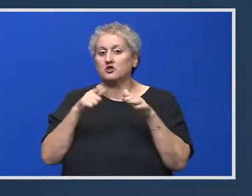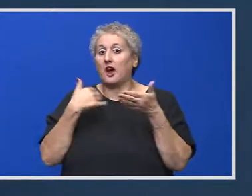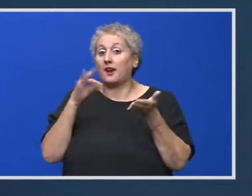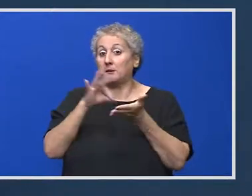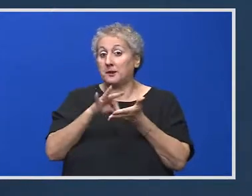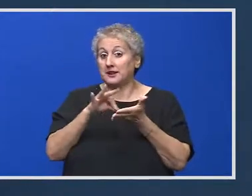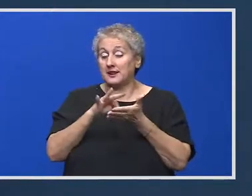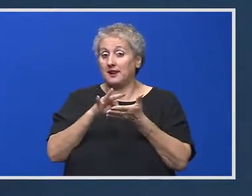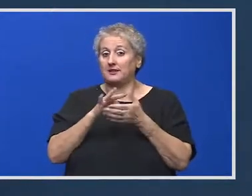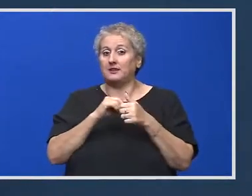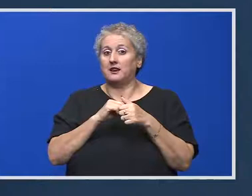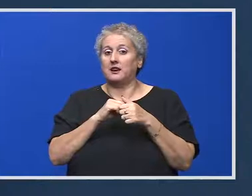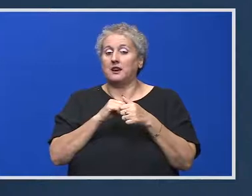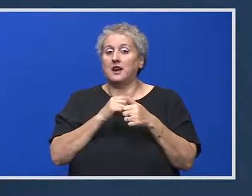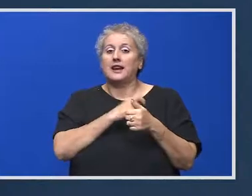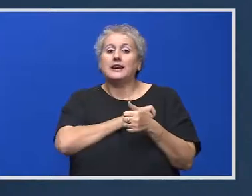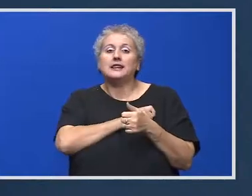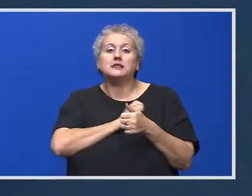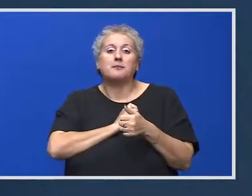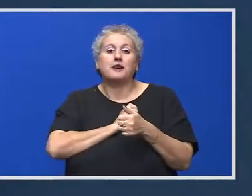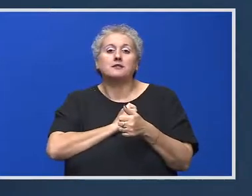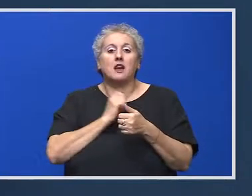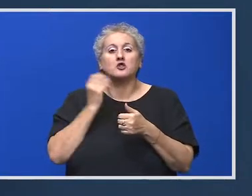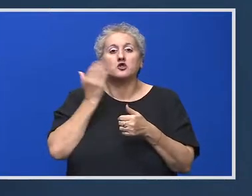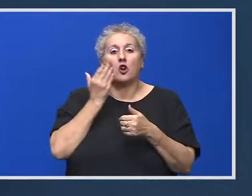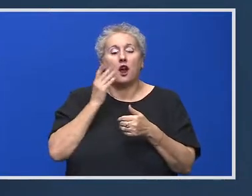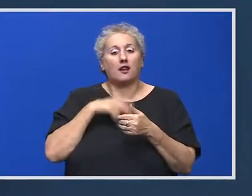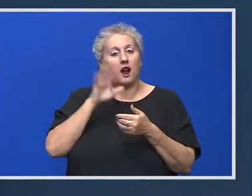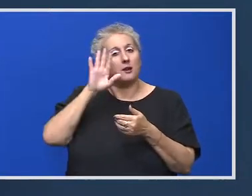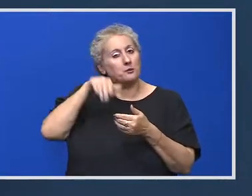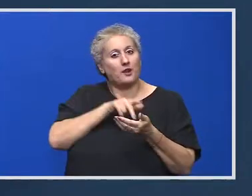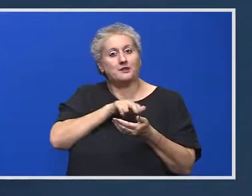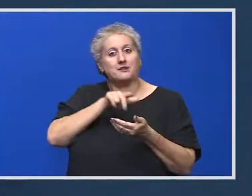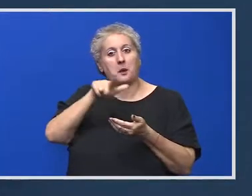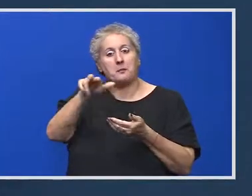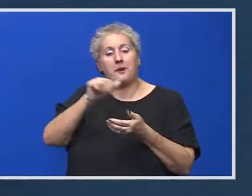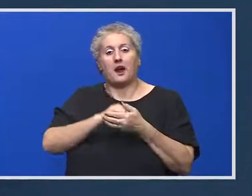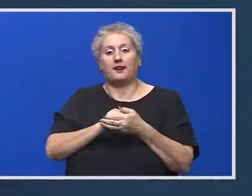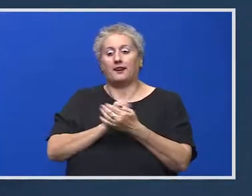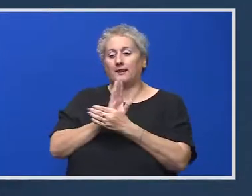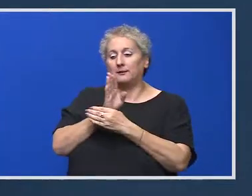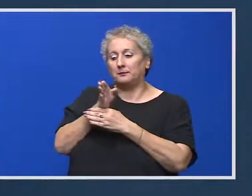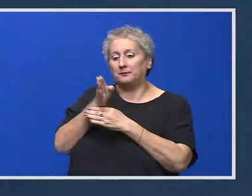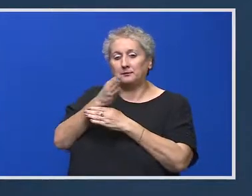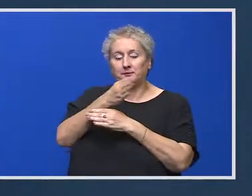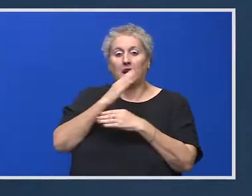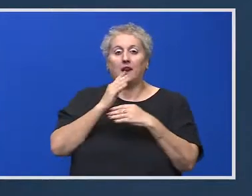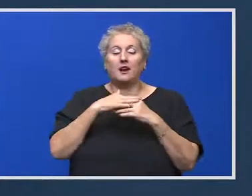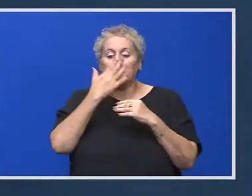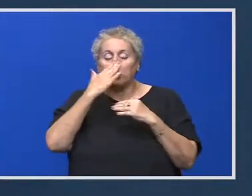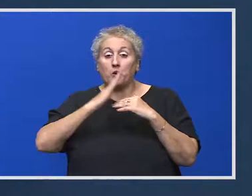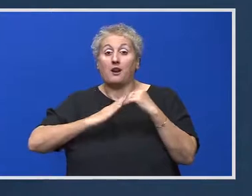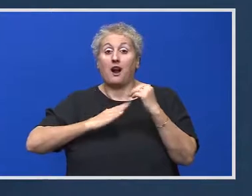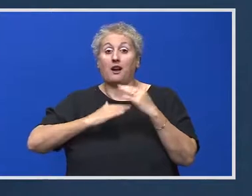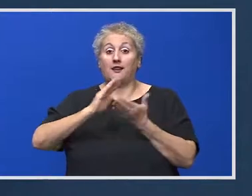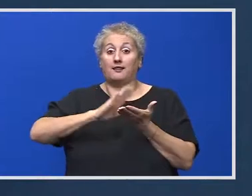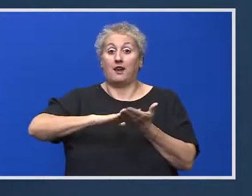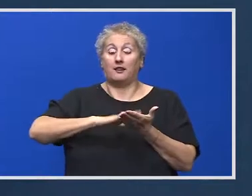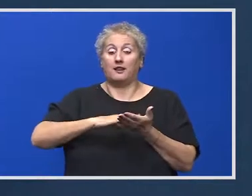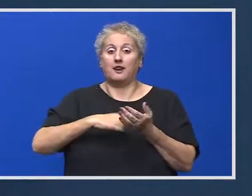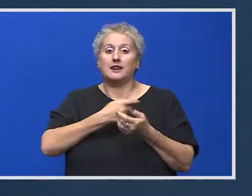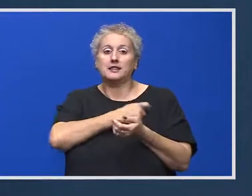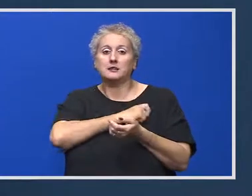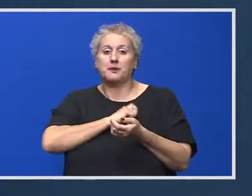prezent, mai puțin inspecția școlară care ar putea să meargă la DACIS, Direcția de Asigurare a Calității și inspecție